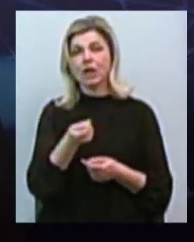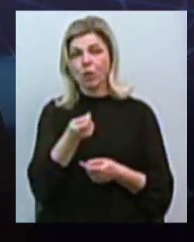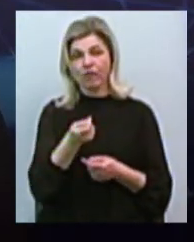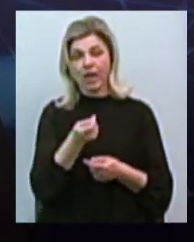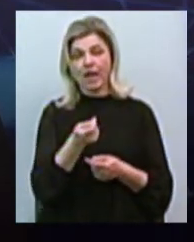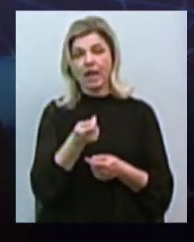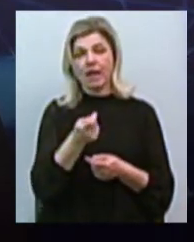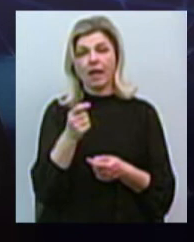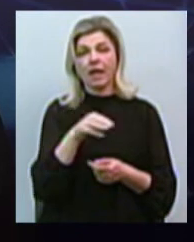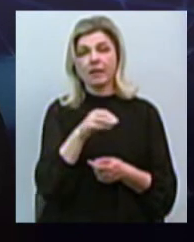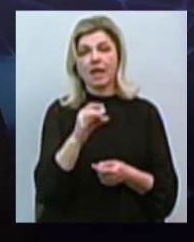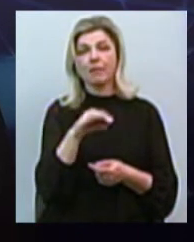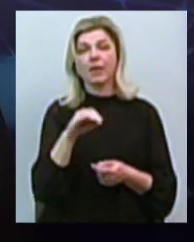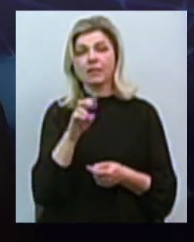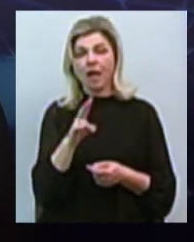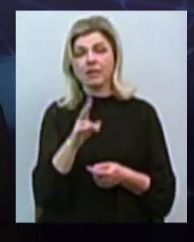зерна на рік